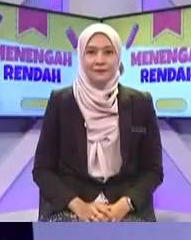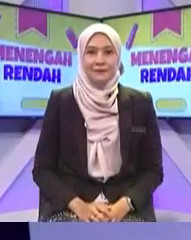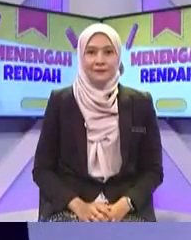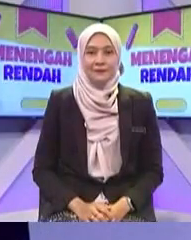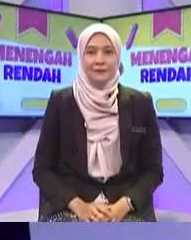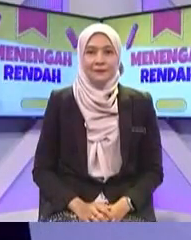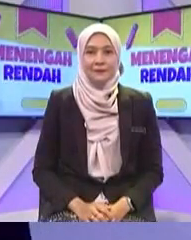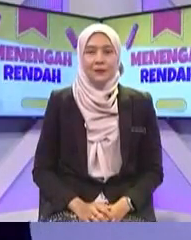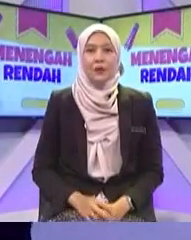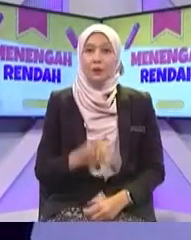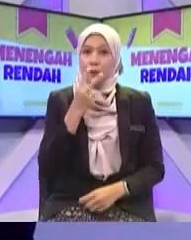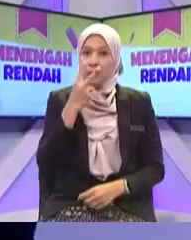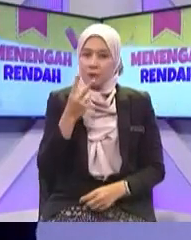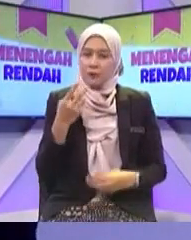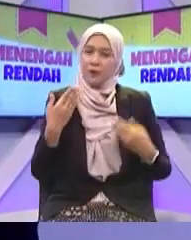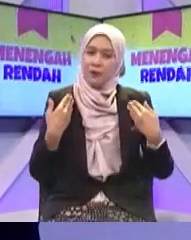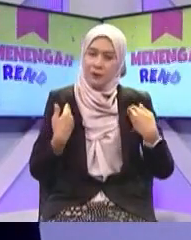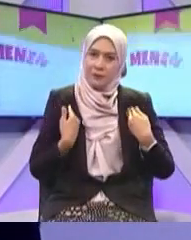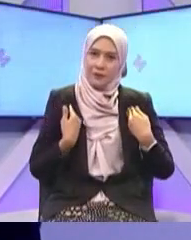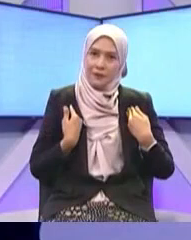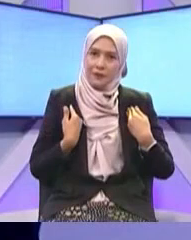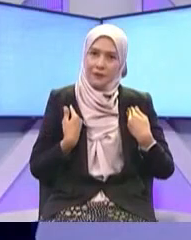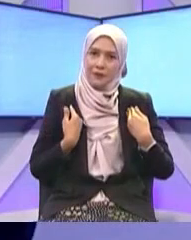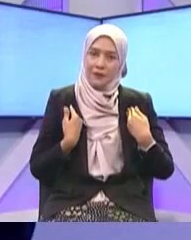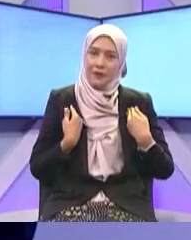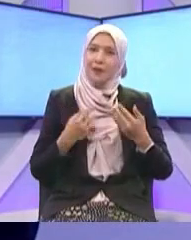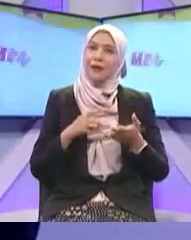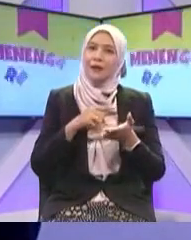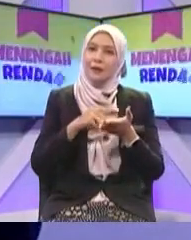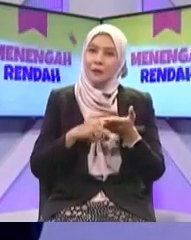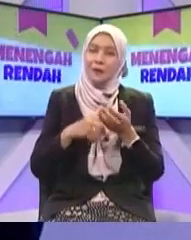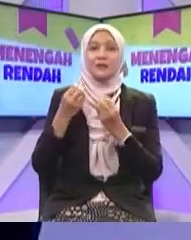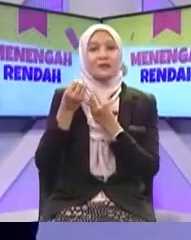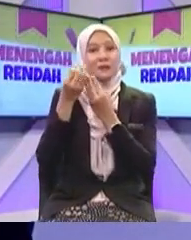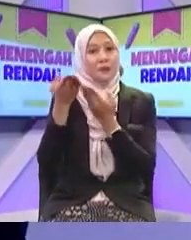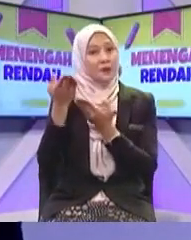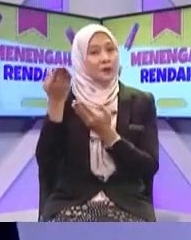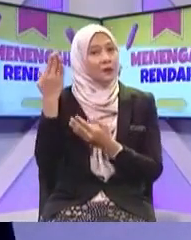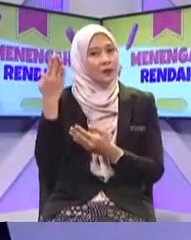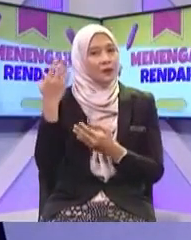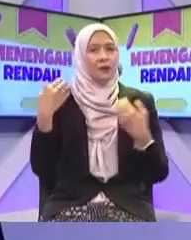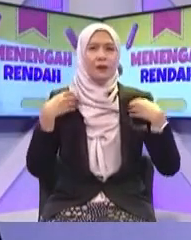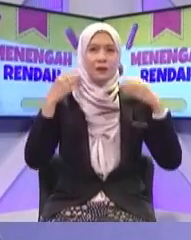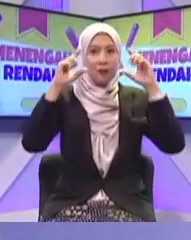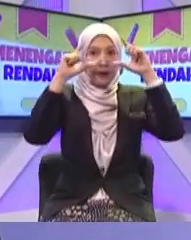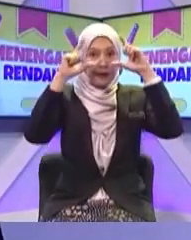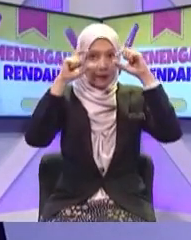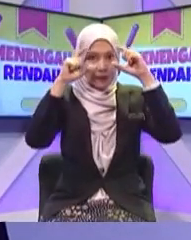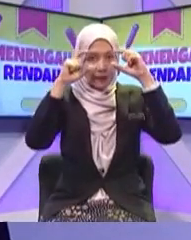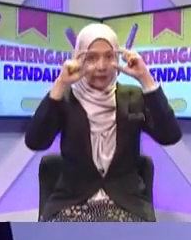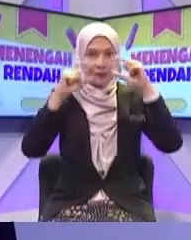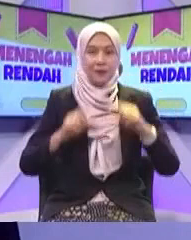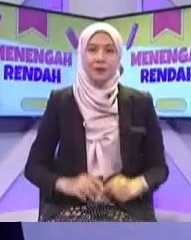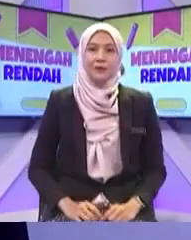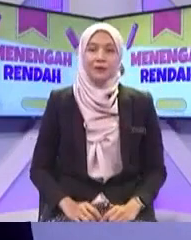tengok Telefon pintar Adakah Mengandungi ciri-ciri Seperti yang saya paparkan Di slide sekarang Ada tak kamera Mesti ada kamera Mesti